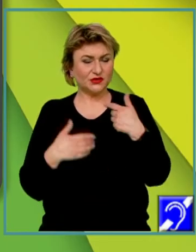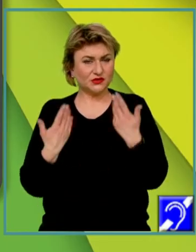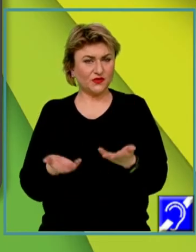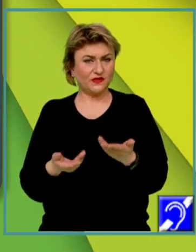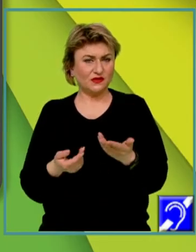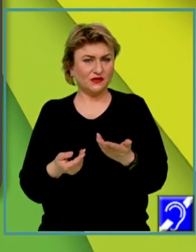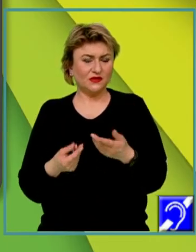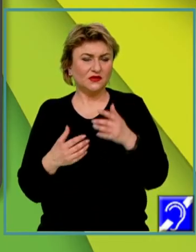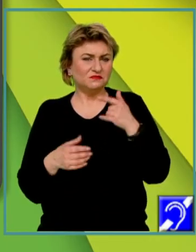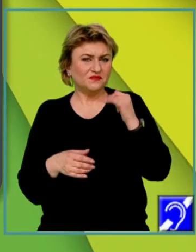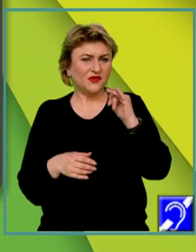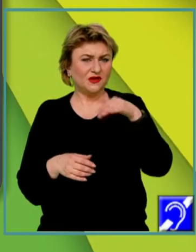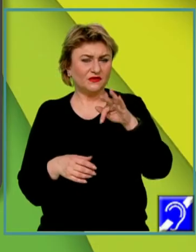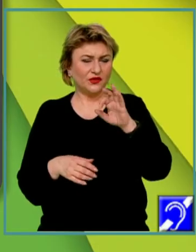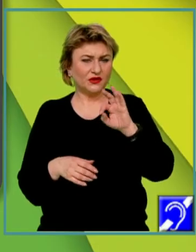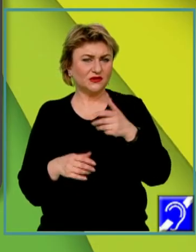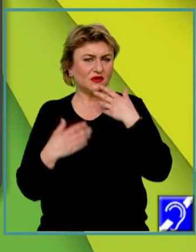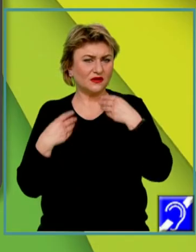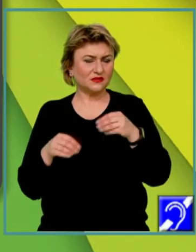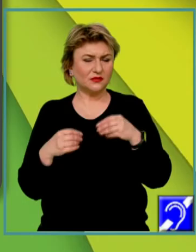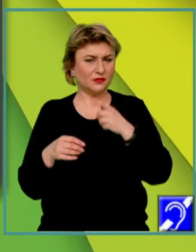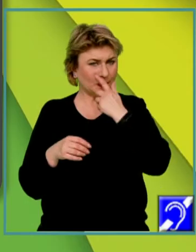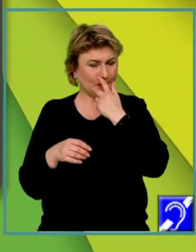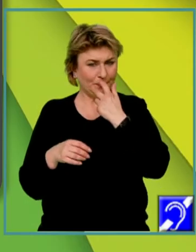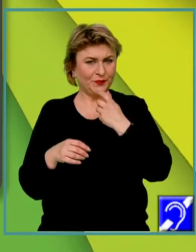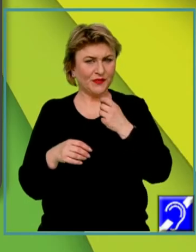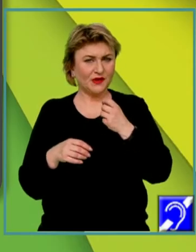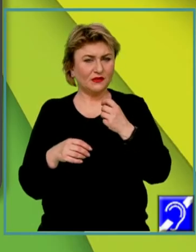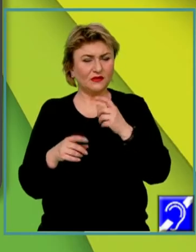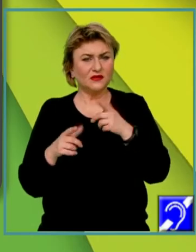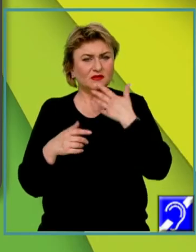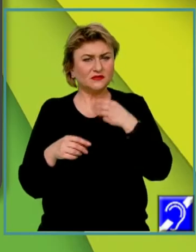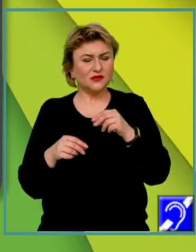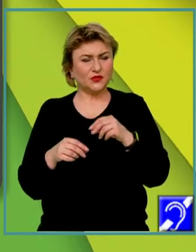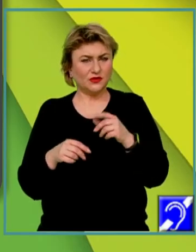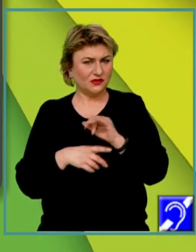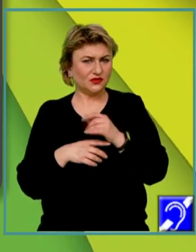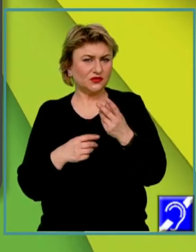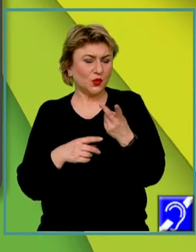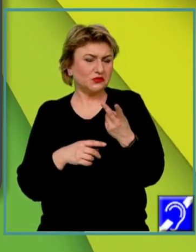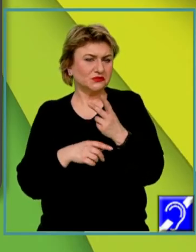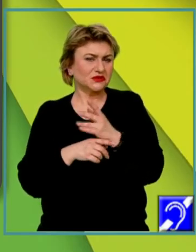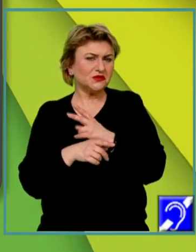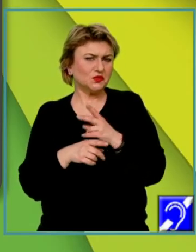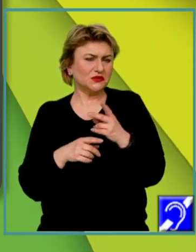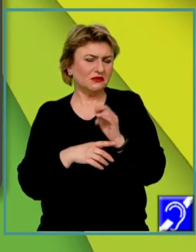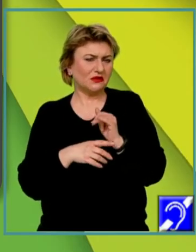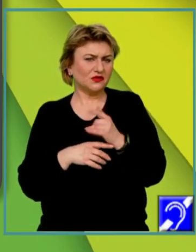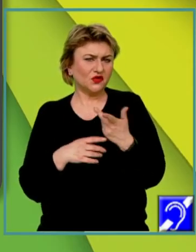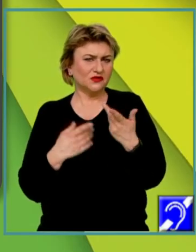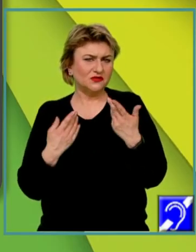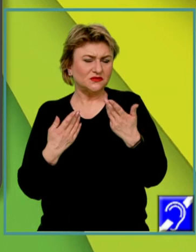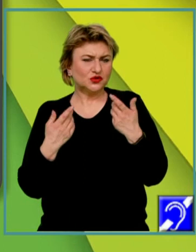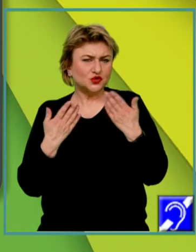oferă o anumită influență. Am dat un exemplu, bună oară, statusul de director al unei instituții de învățământ se poate